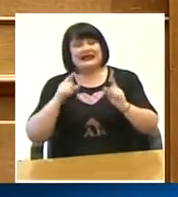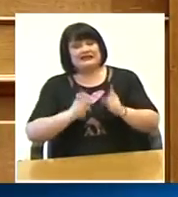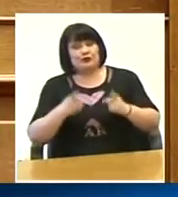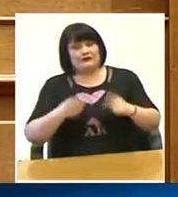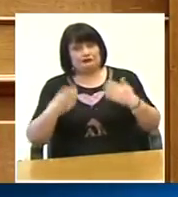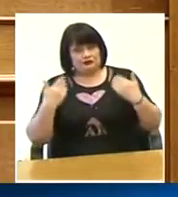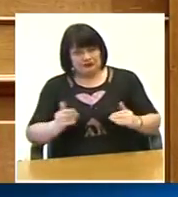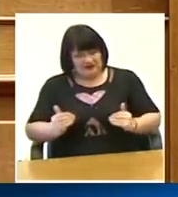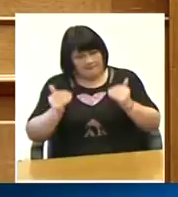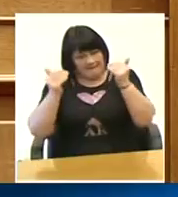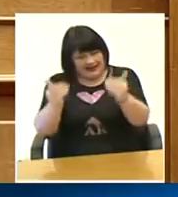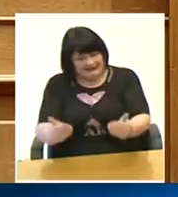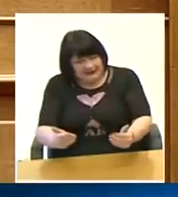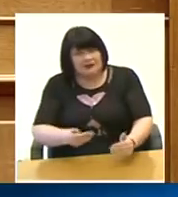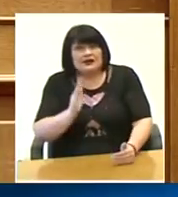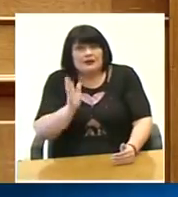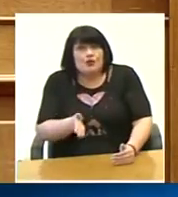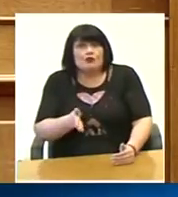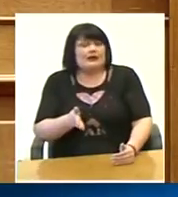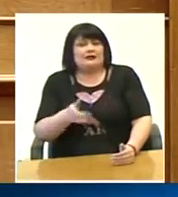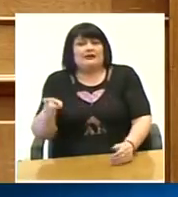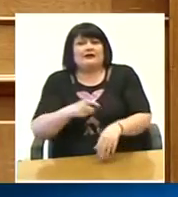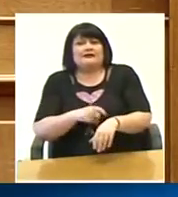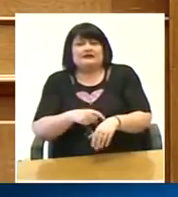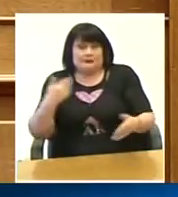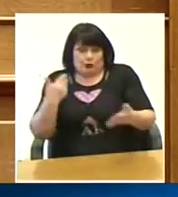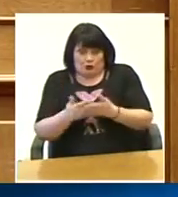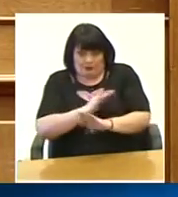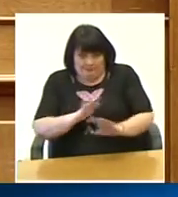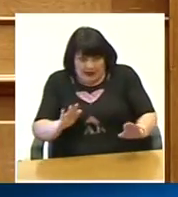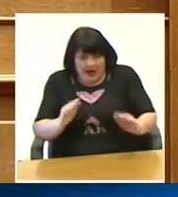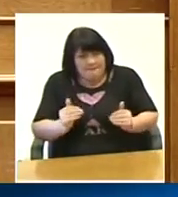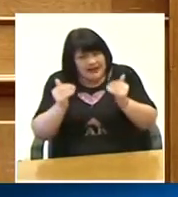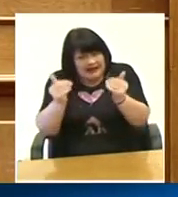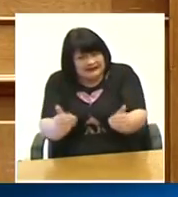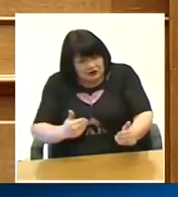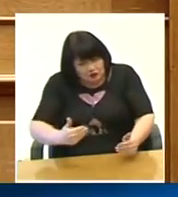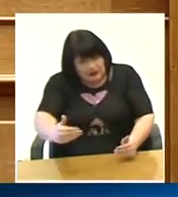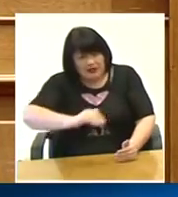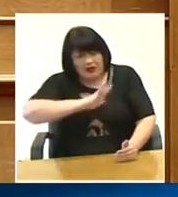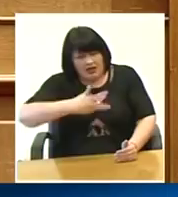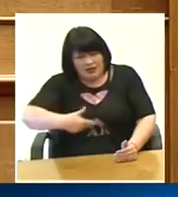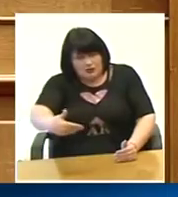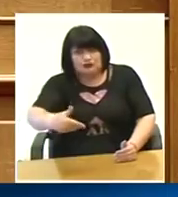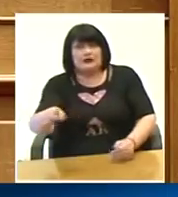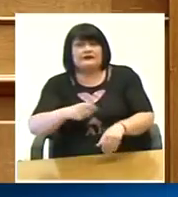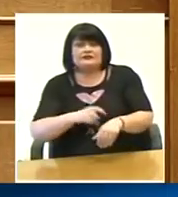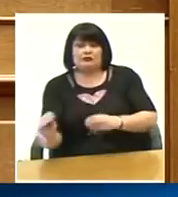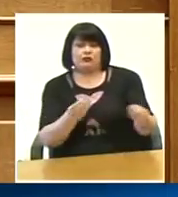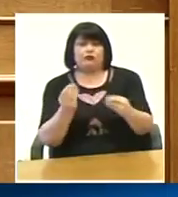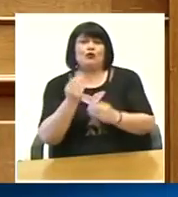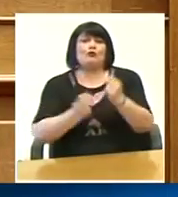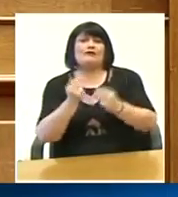παρατείνεται για να μην δημιουργηθούν γιατί λήγουν μέσα στο επόμενο χρονικό διάστημα για να μην δημιουργηθούν προβλήματα